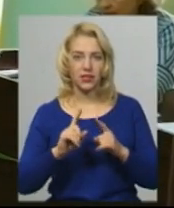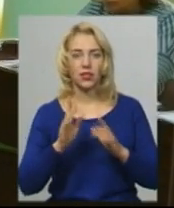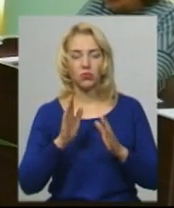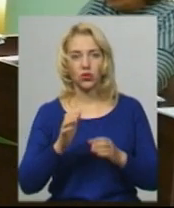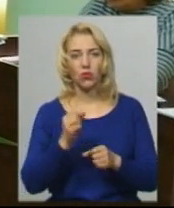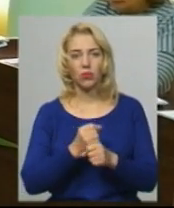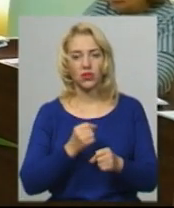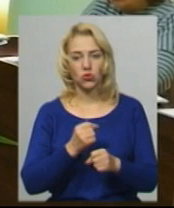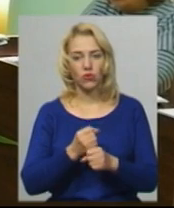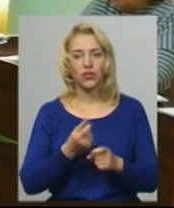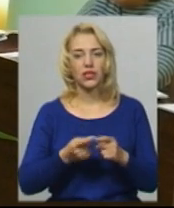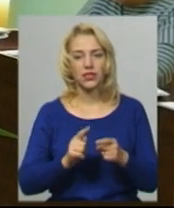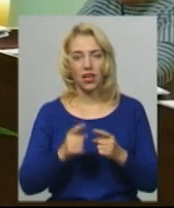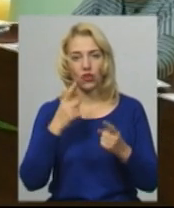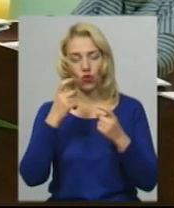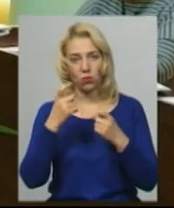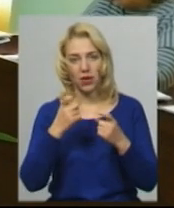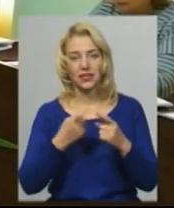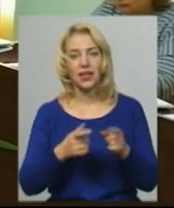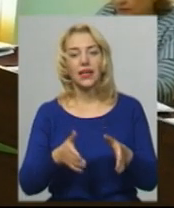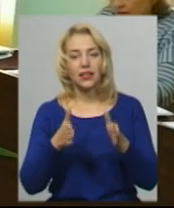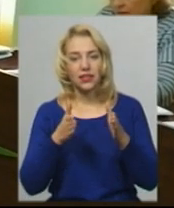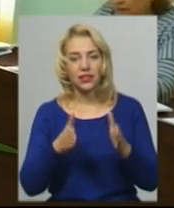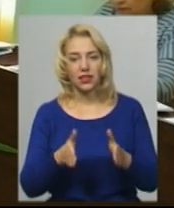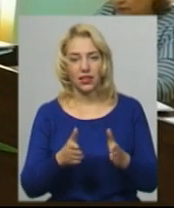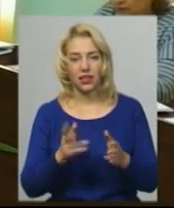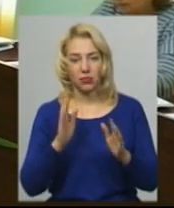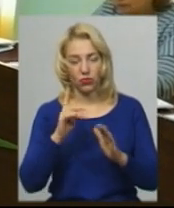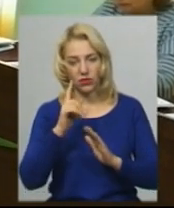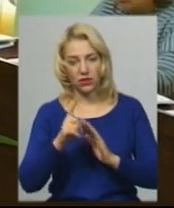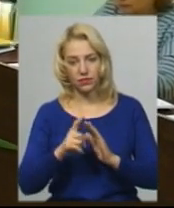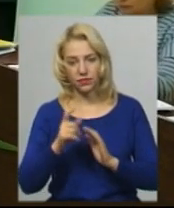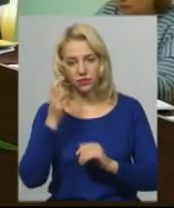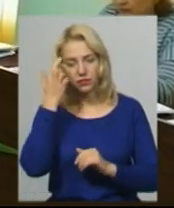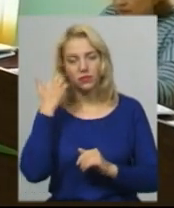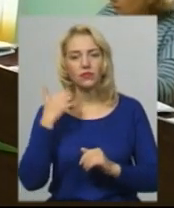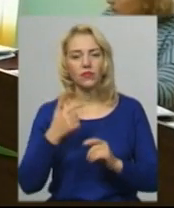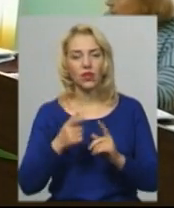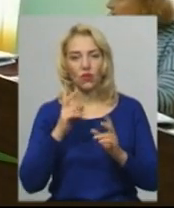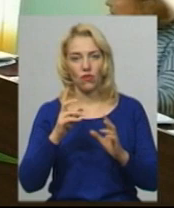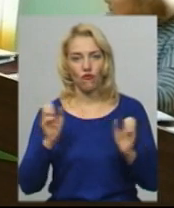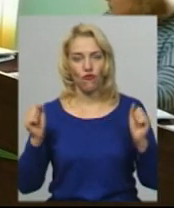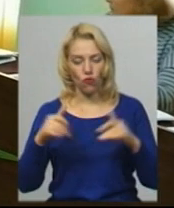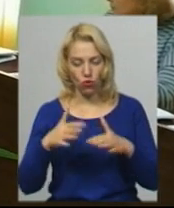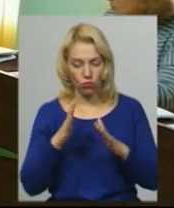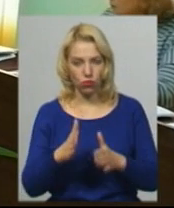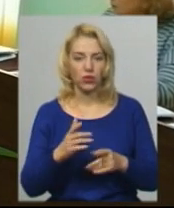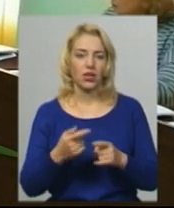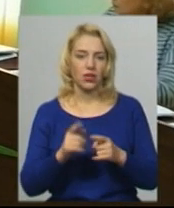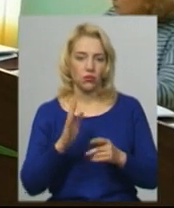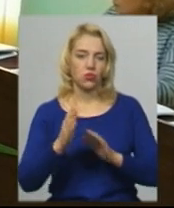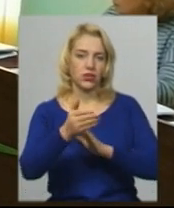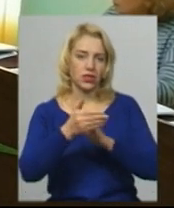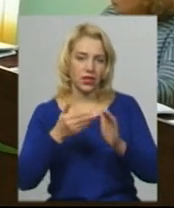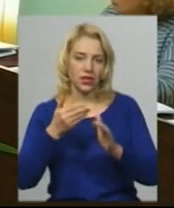опрацьована вся інформація і тільки ми будемо бачити, що форум вимальовується, буде скликана сесія.